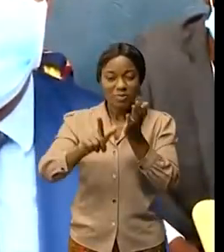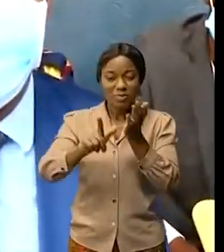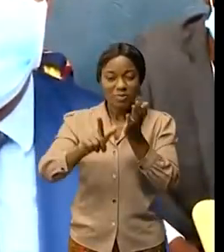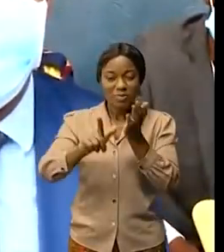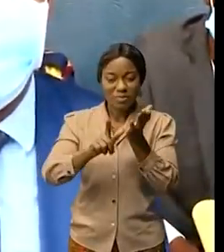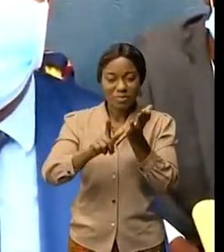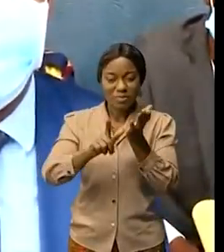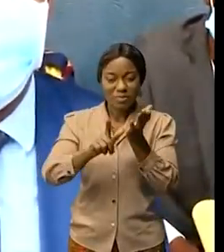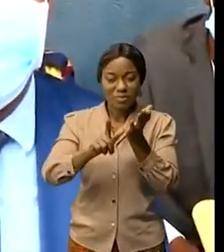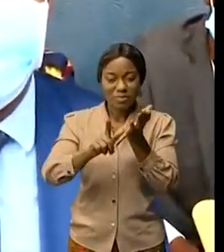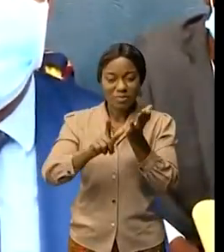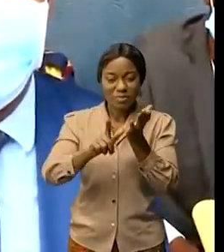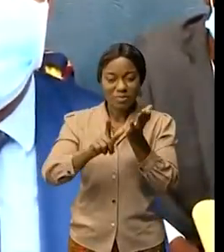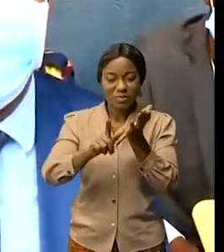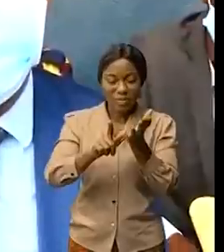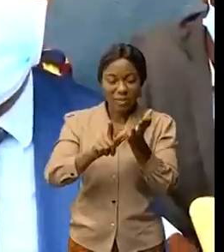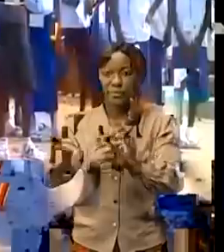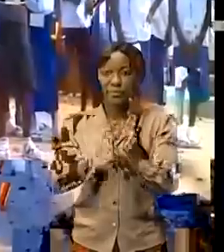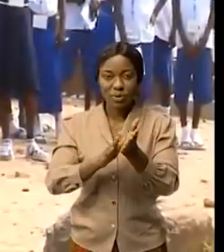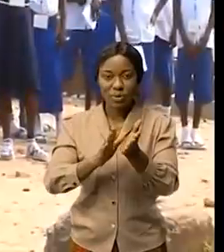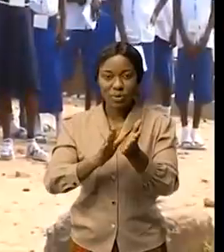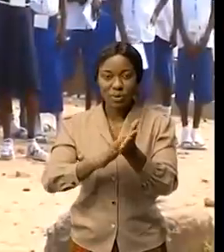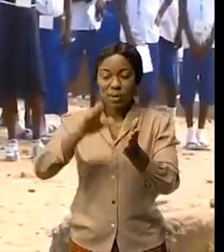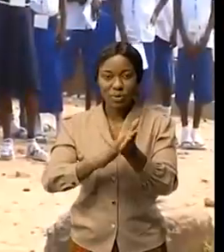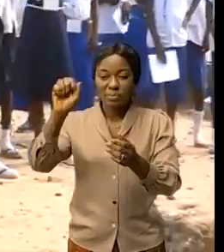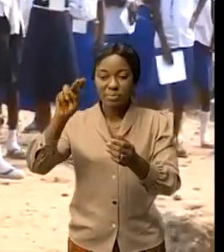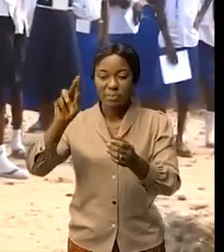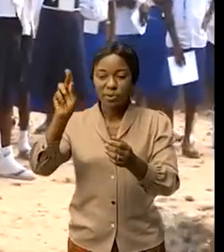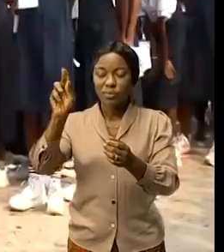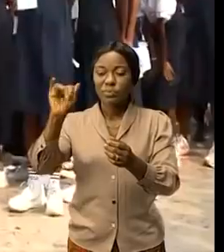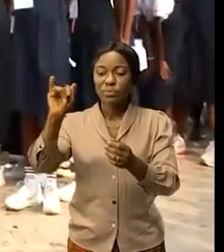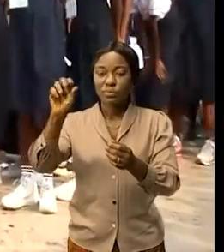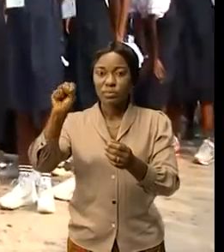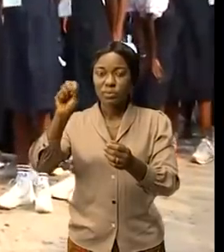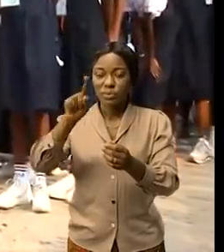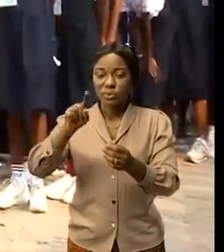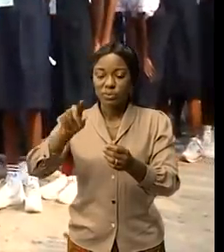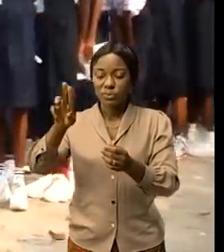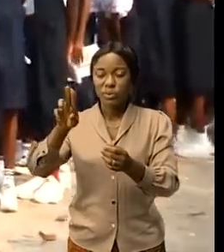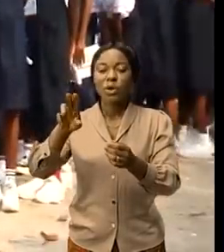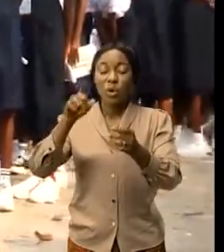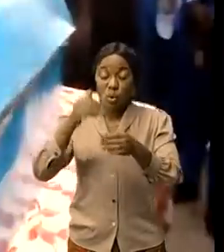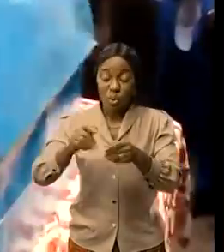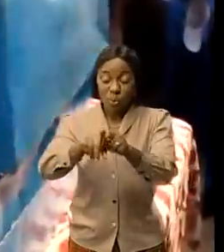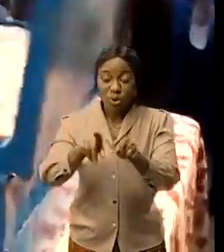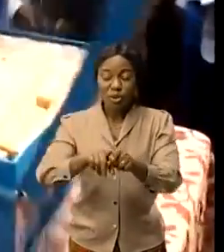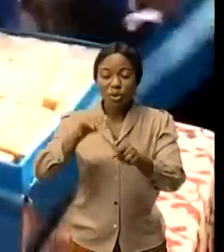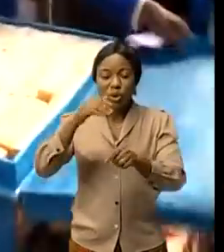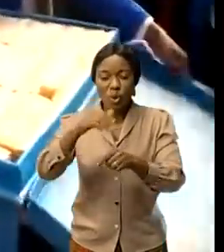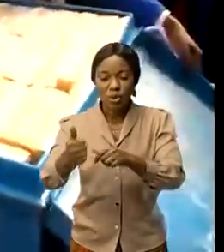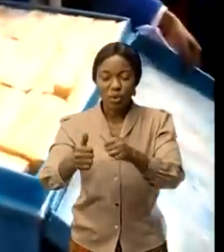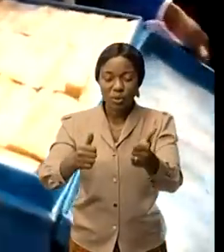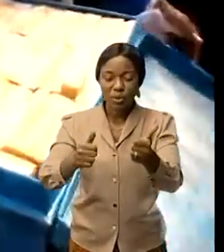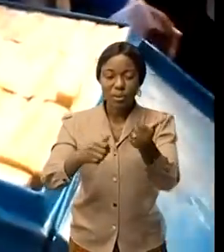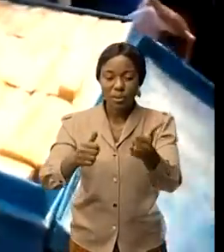à Bakusu les élèves et autres personnalités dont le directeur provincial de l